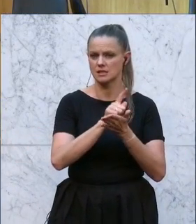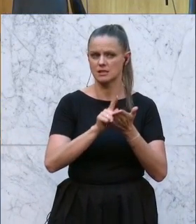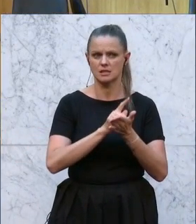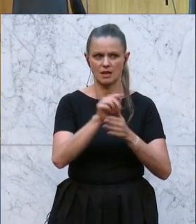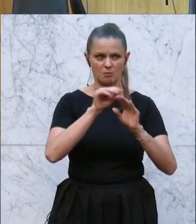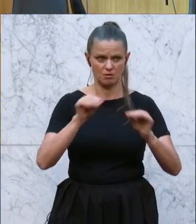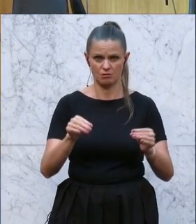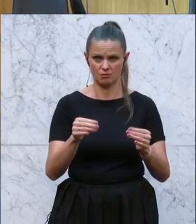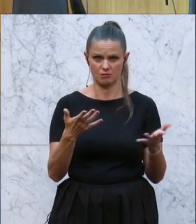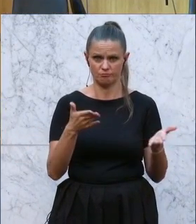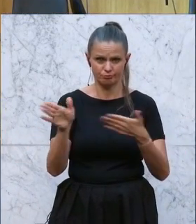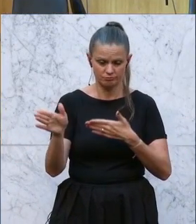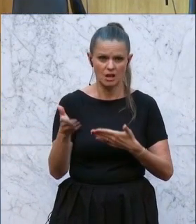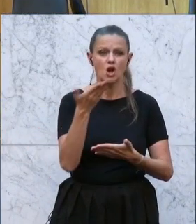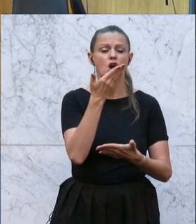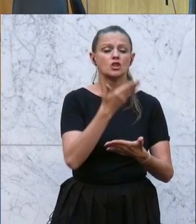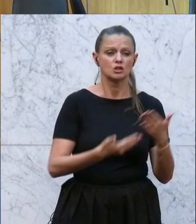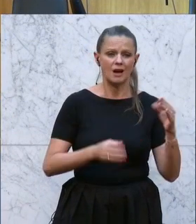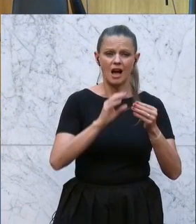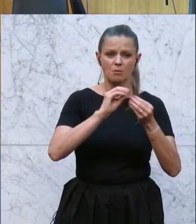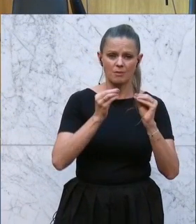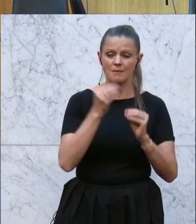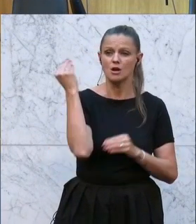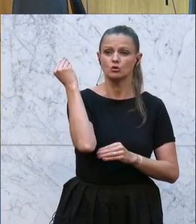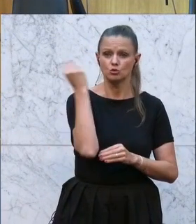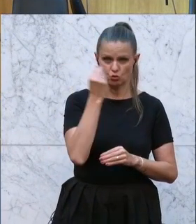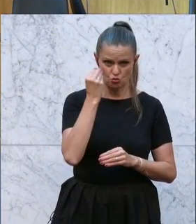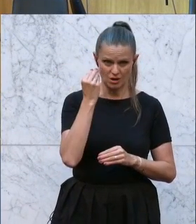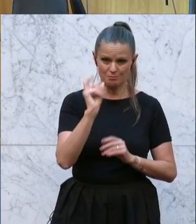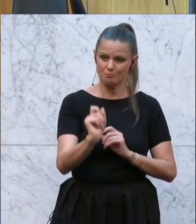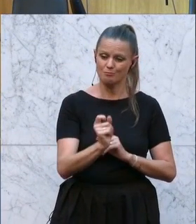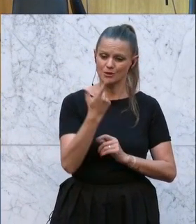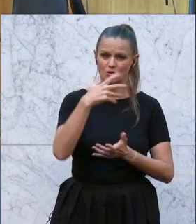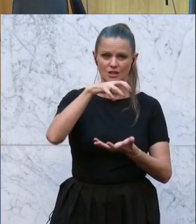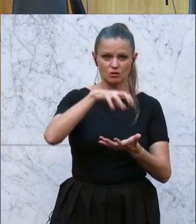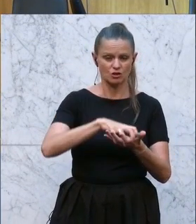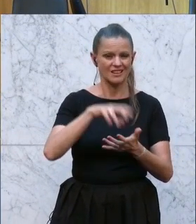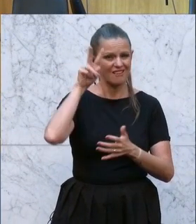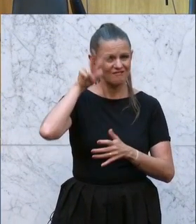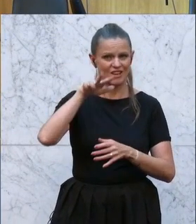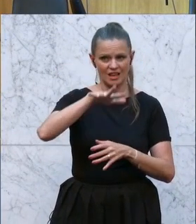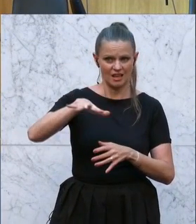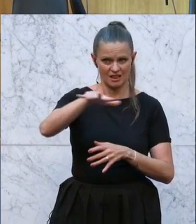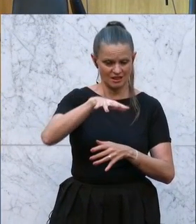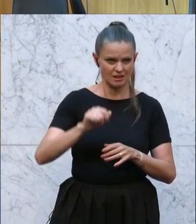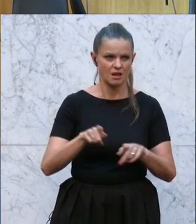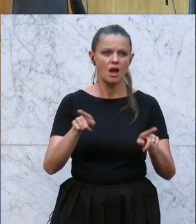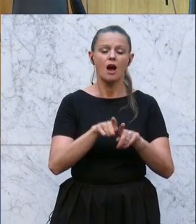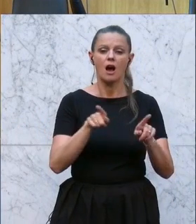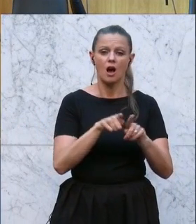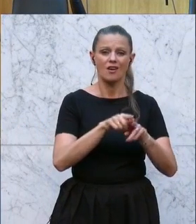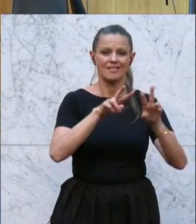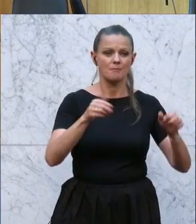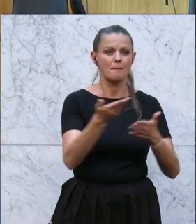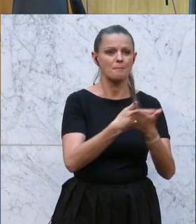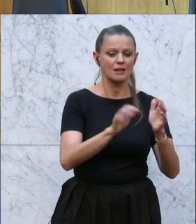Was ist mit den Sprachproblemen an den Schulen, insbesondere im städtischen und im Wiener Bereich? Was ist mit der Aufarbeitung der